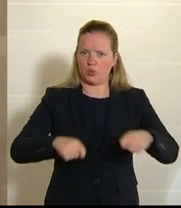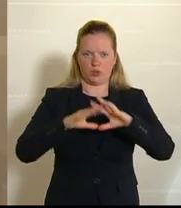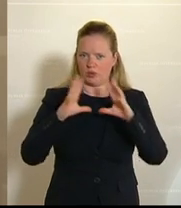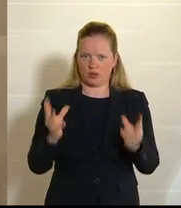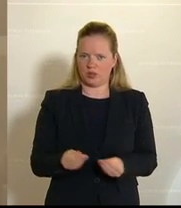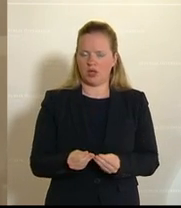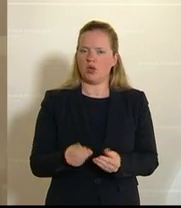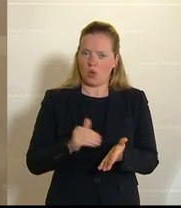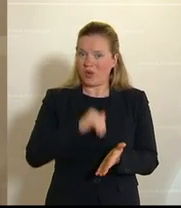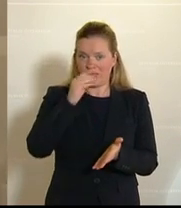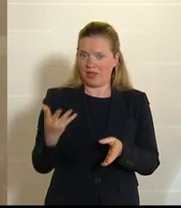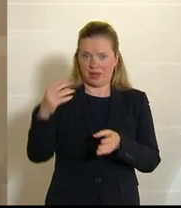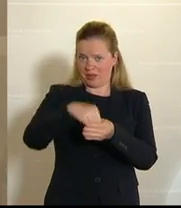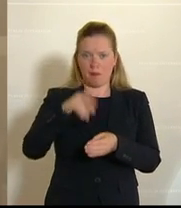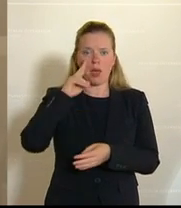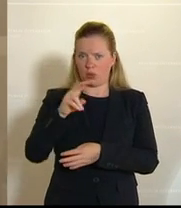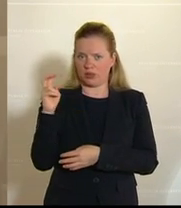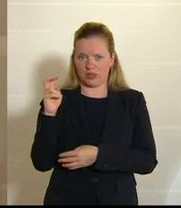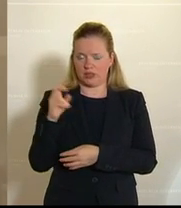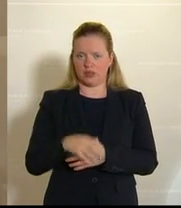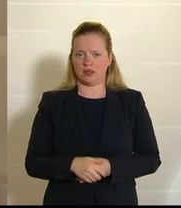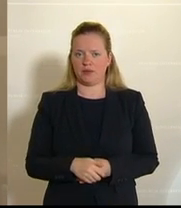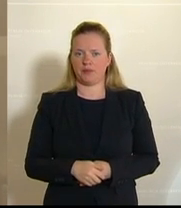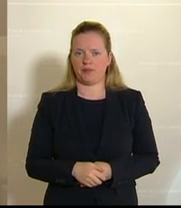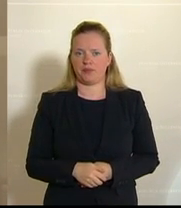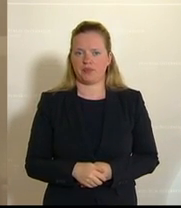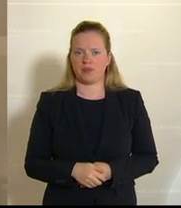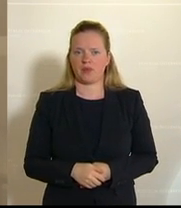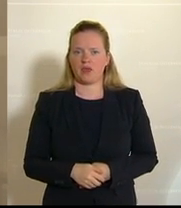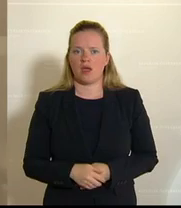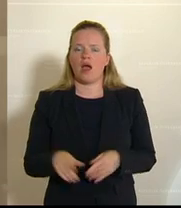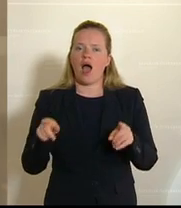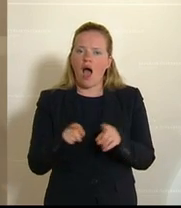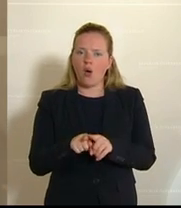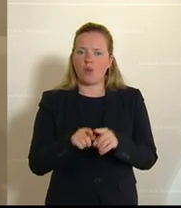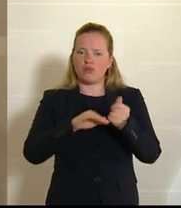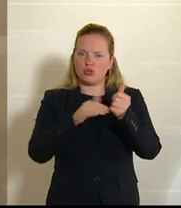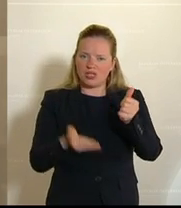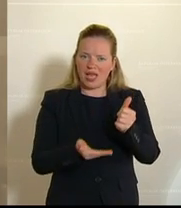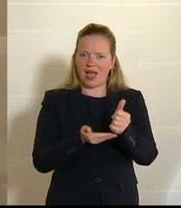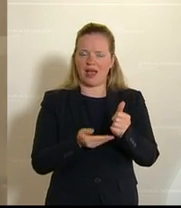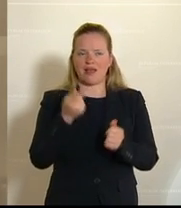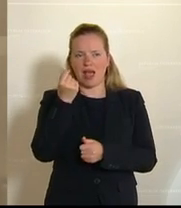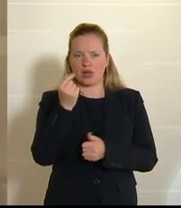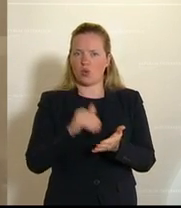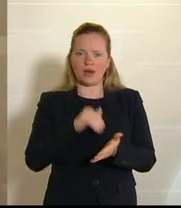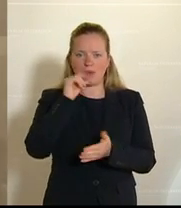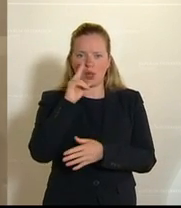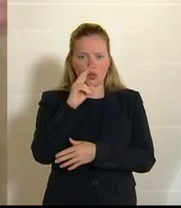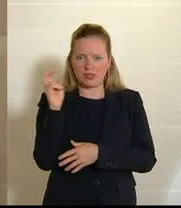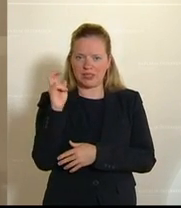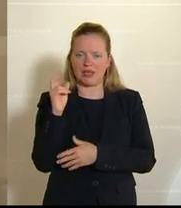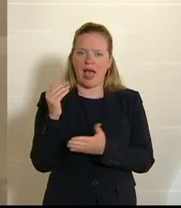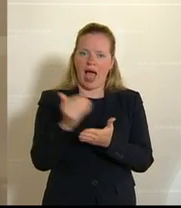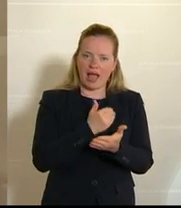auch natürlich noch nicht drinnen der Anteil am Budget oder der Anteil am Geld, den wir brauchen werden, um die ganzen Einnahmen zu kompensieren